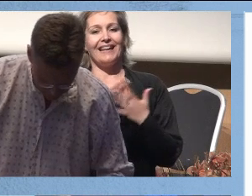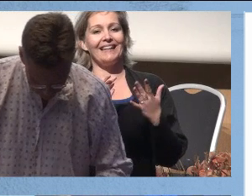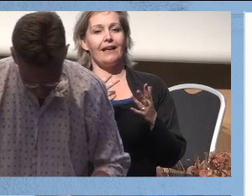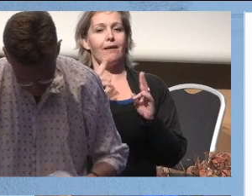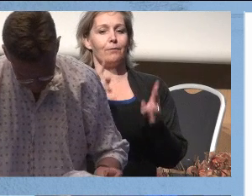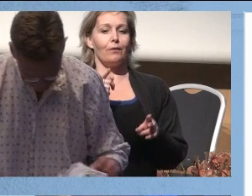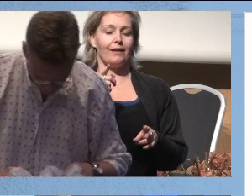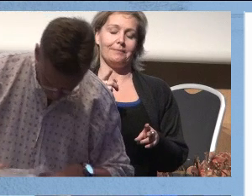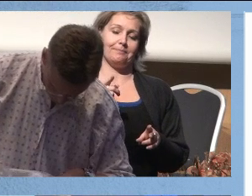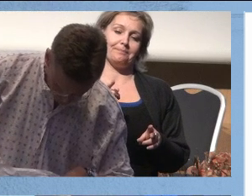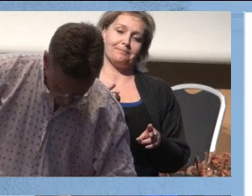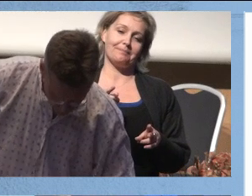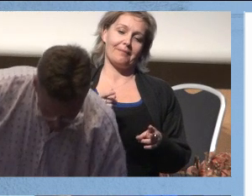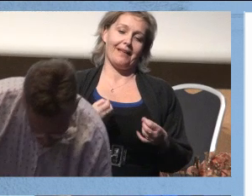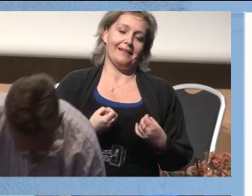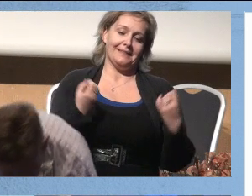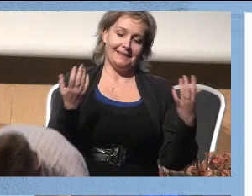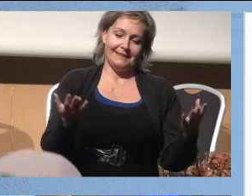eksponere dere for.